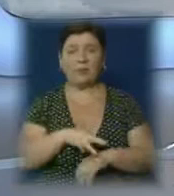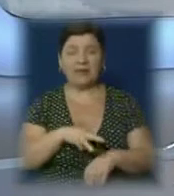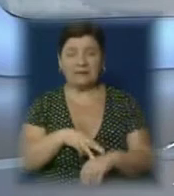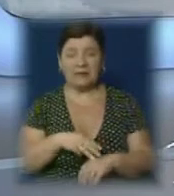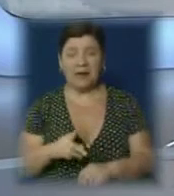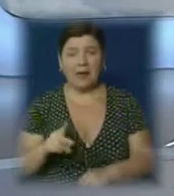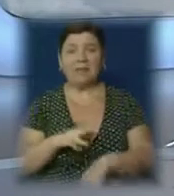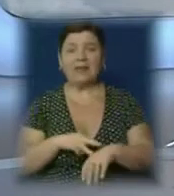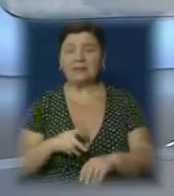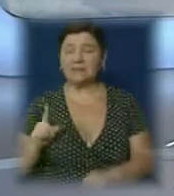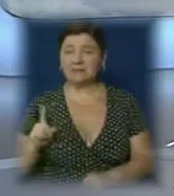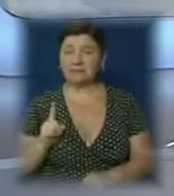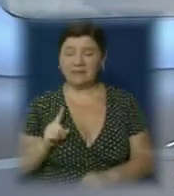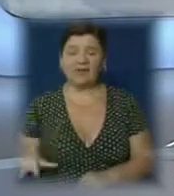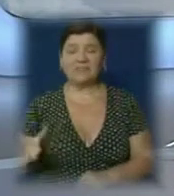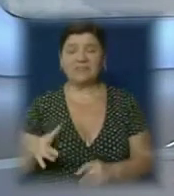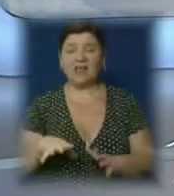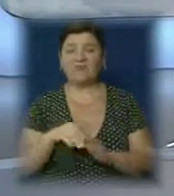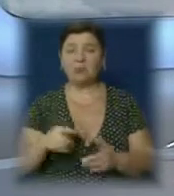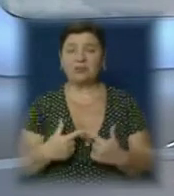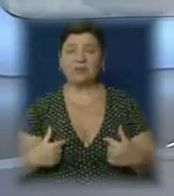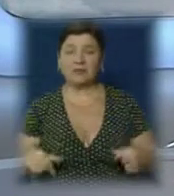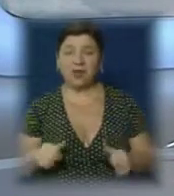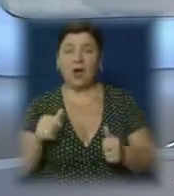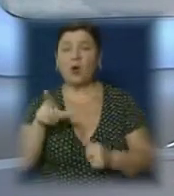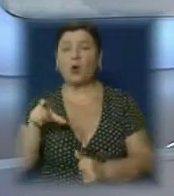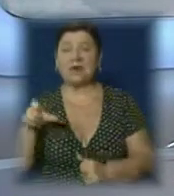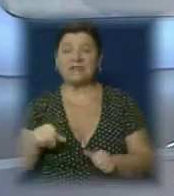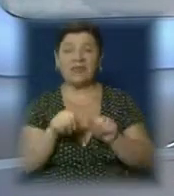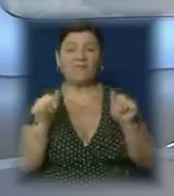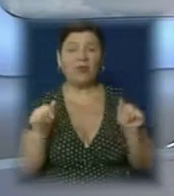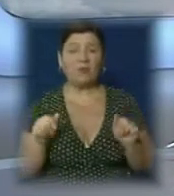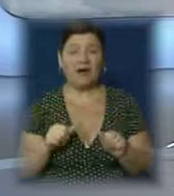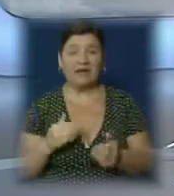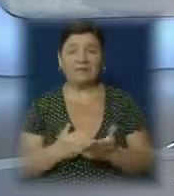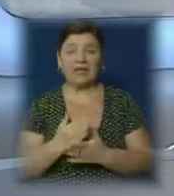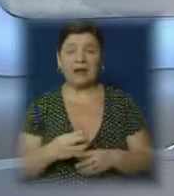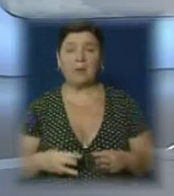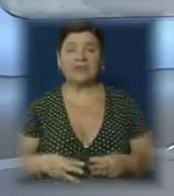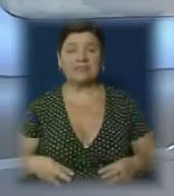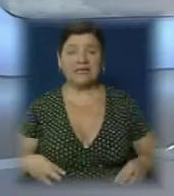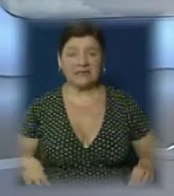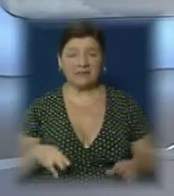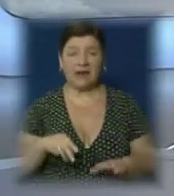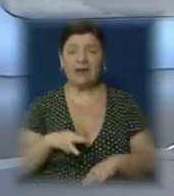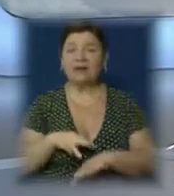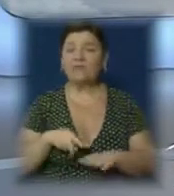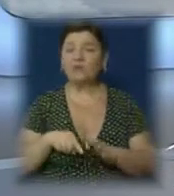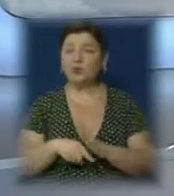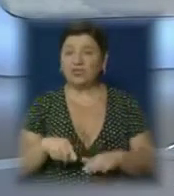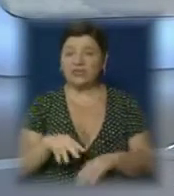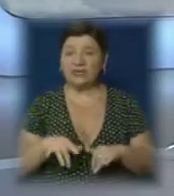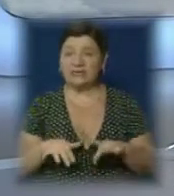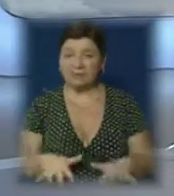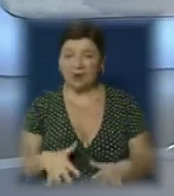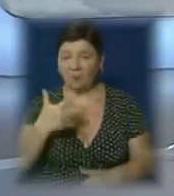чергували на усіх виборчих дільницях. Поруч з міліціонерами громадські формування з числа ветеранів Міністерства внутрішніх справ. Протягом дня